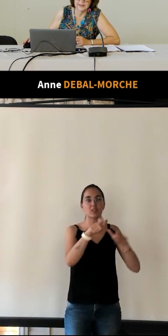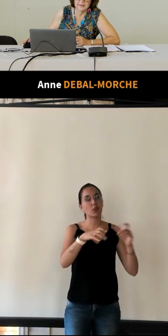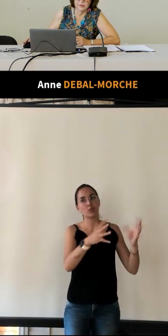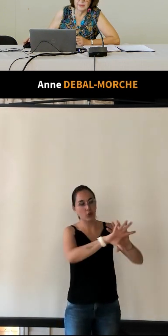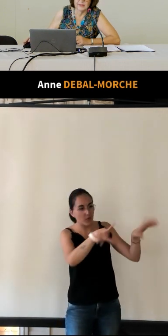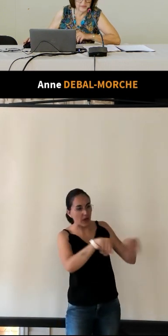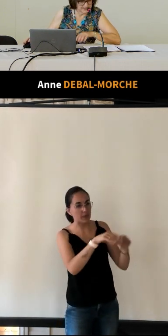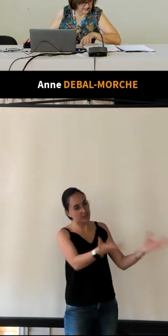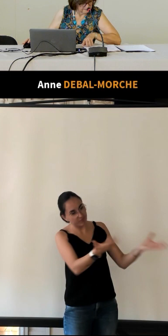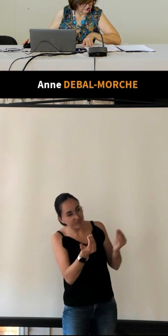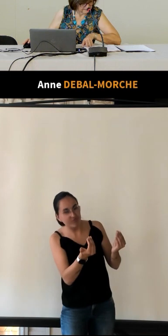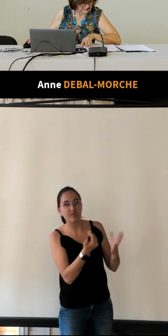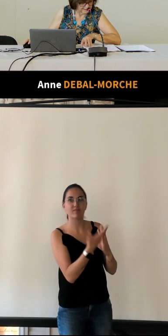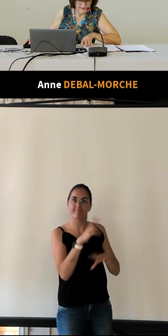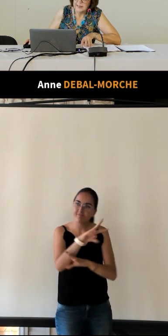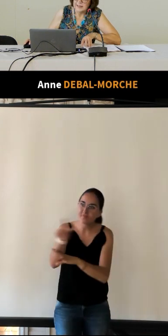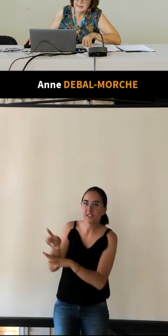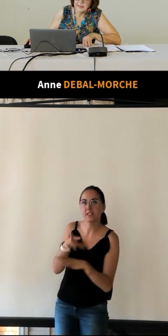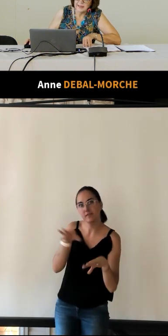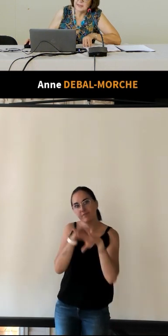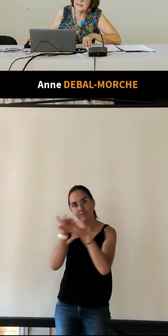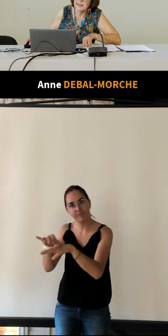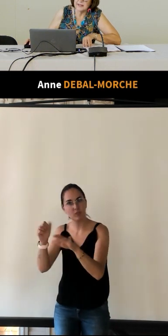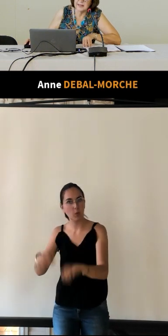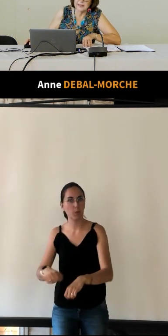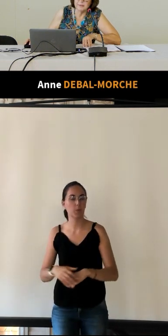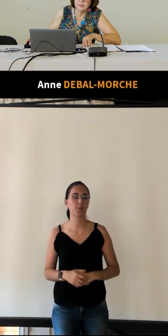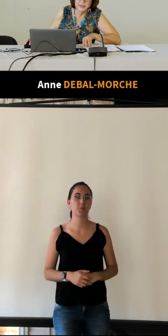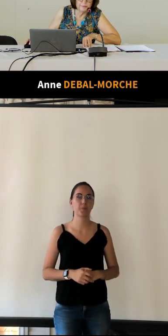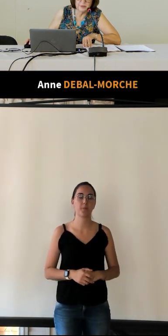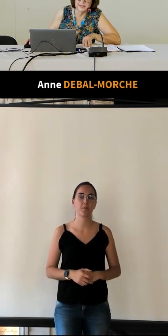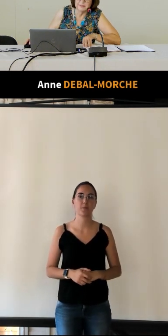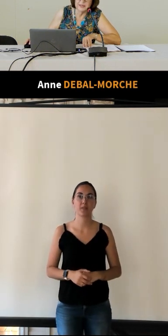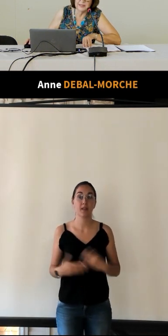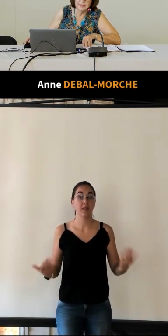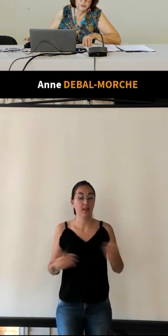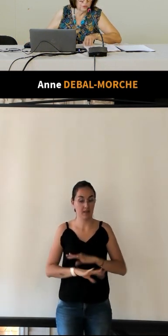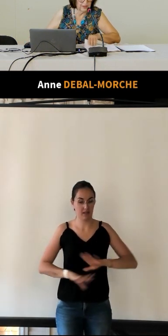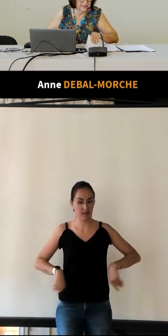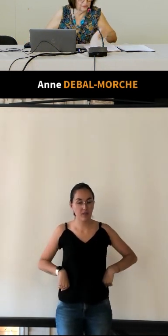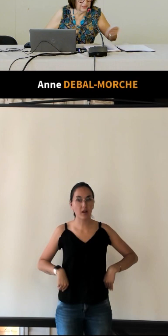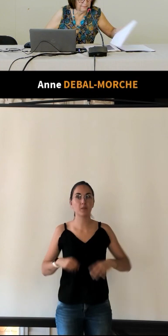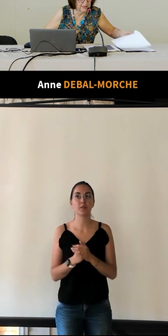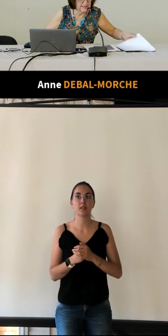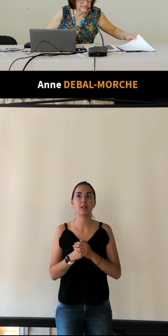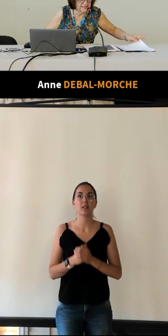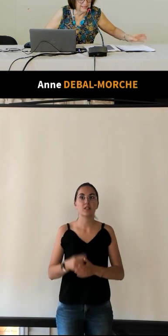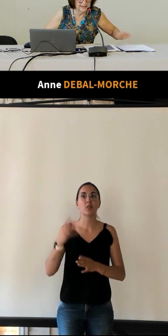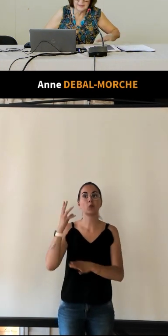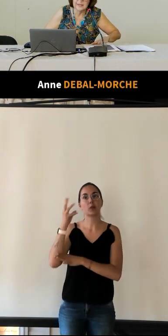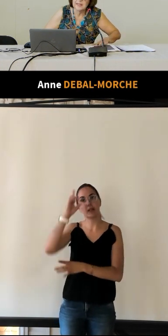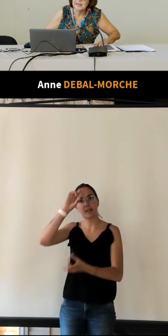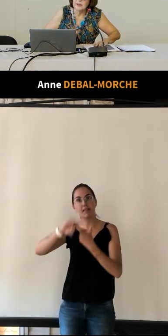pouvaient être invitées et puis pour terminer le congrès de la presse